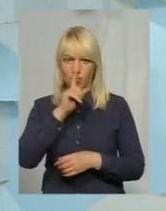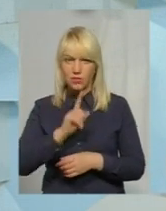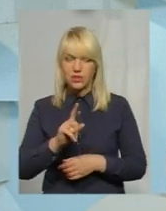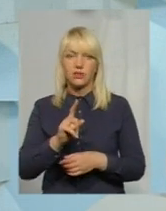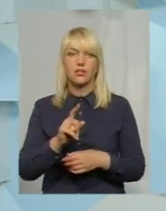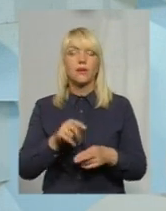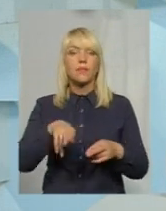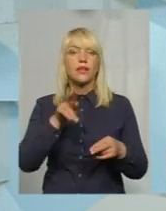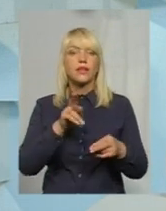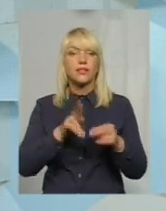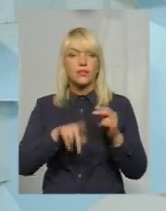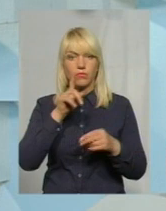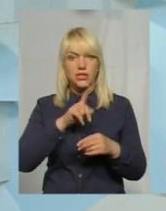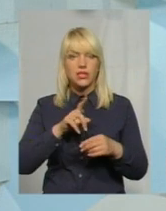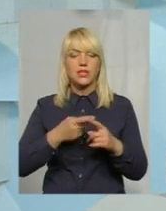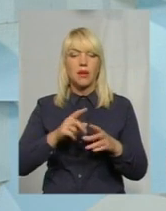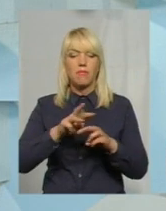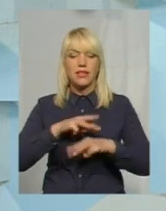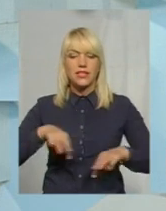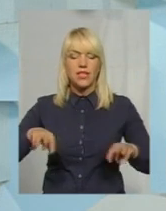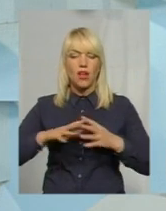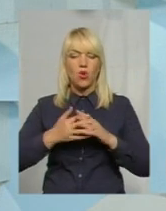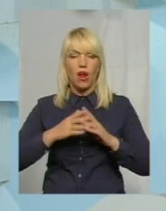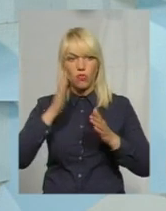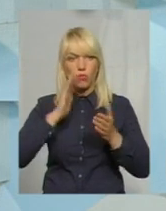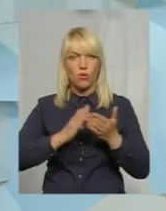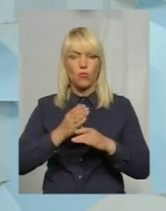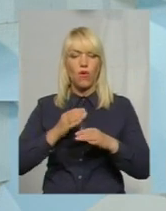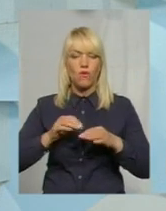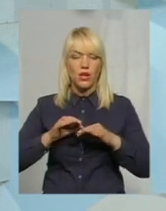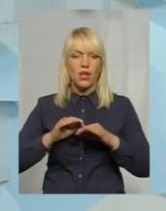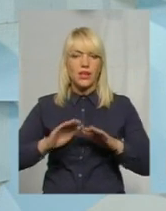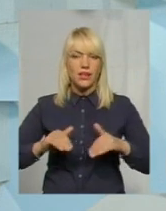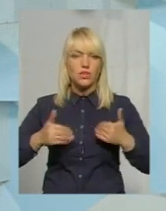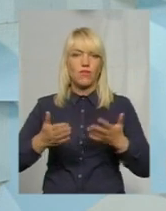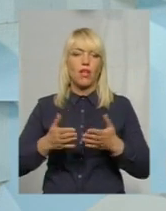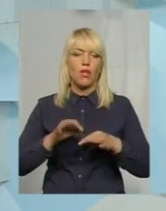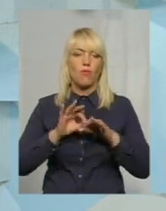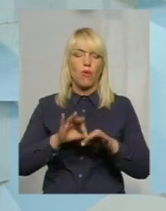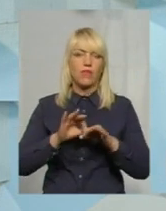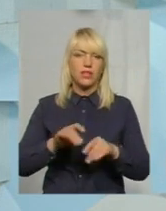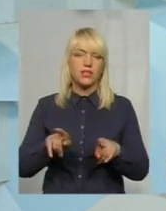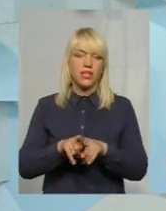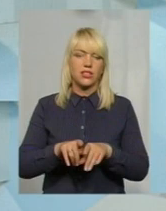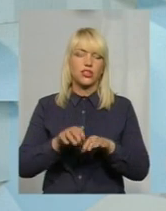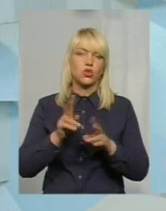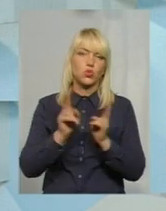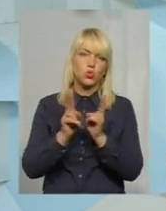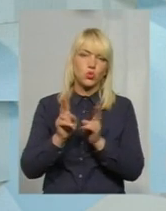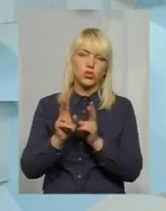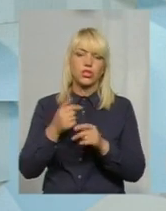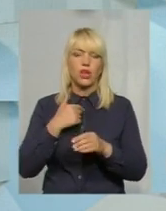Міністерство аграрної політики ініціювало проведення таких навичайних зустріч, але ми і так проводимо на районних рівнях,